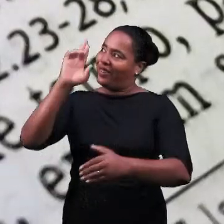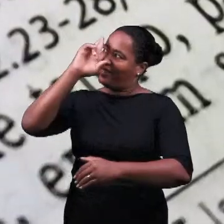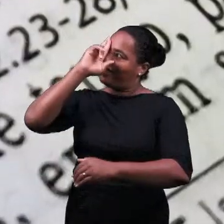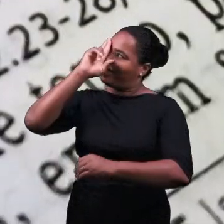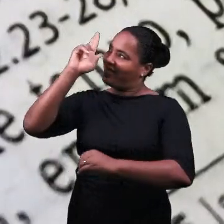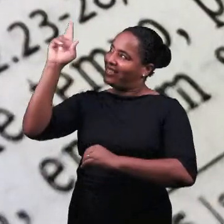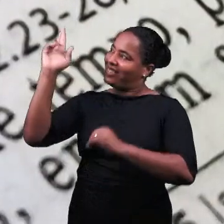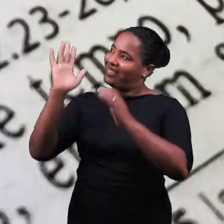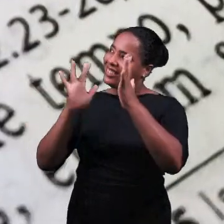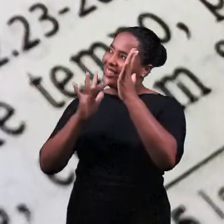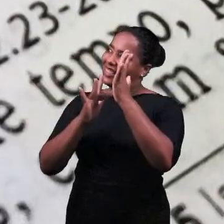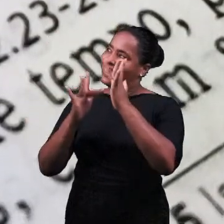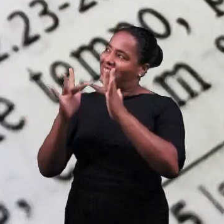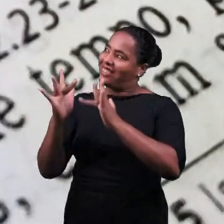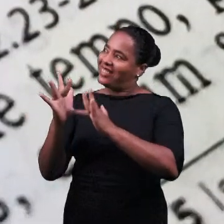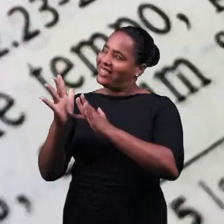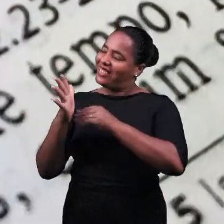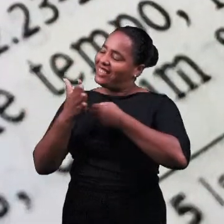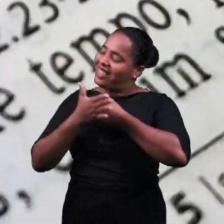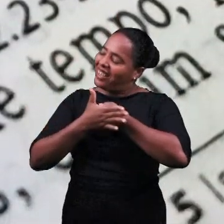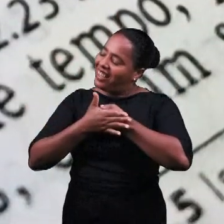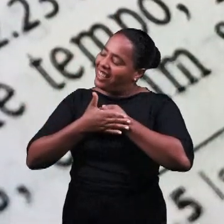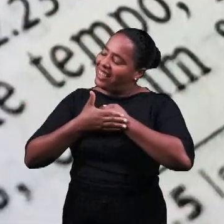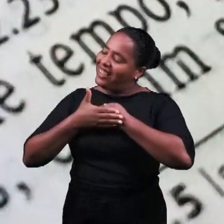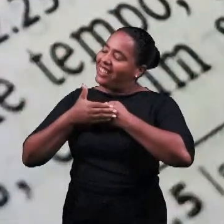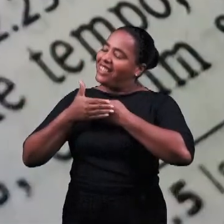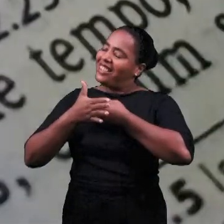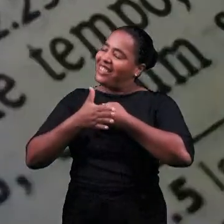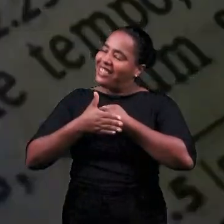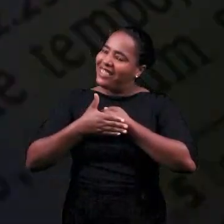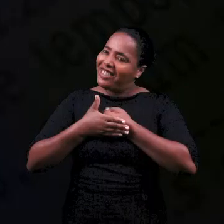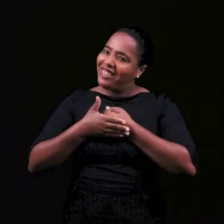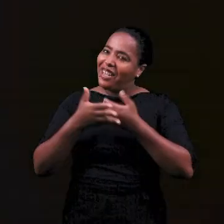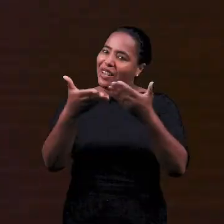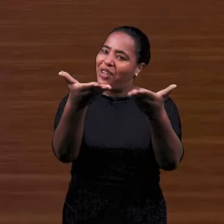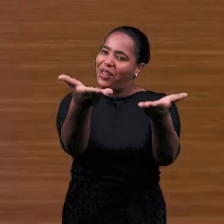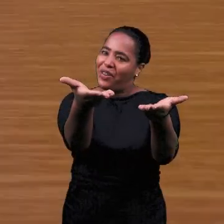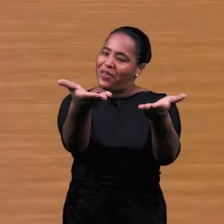жизн с шут шут Critical